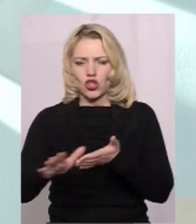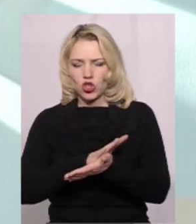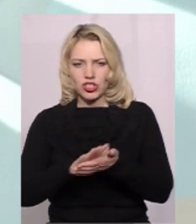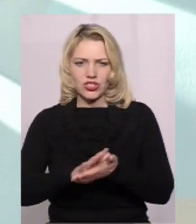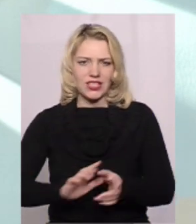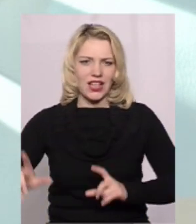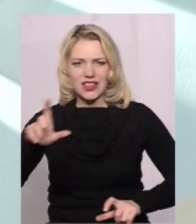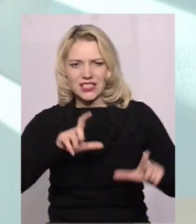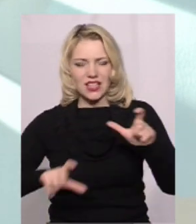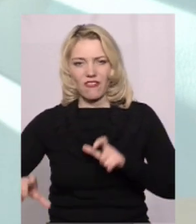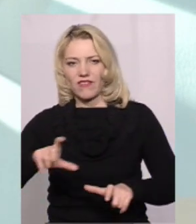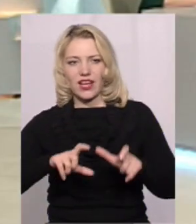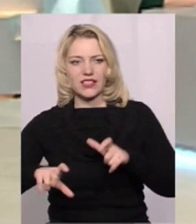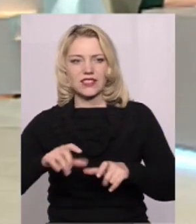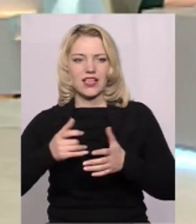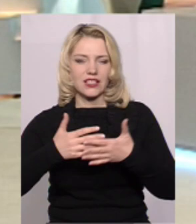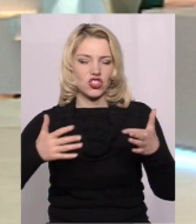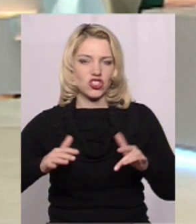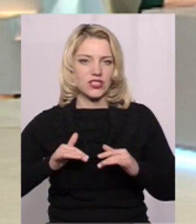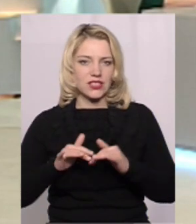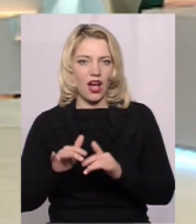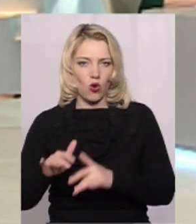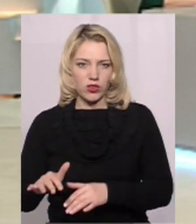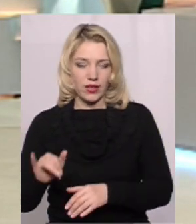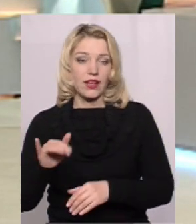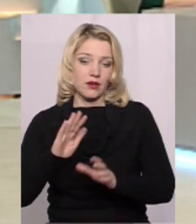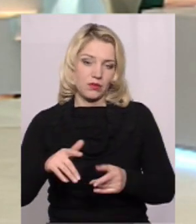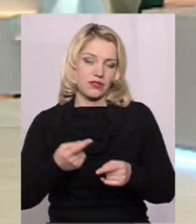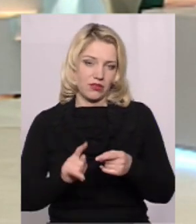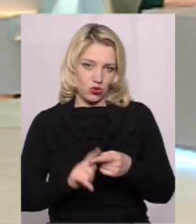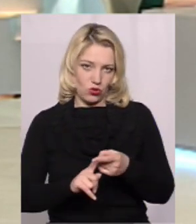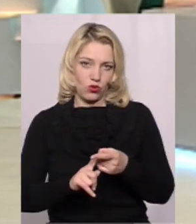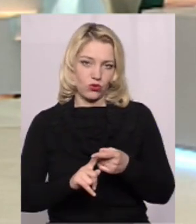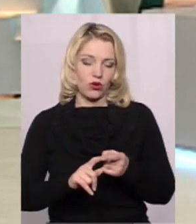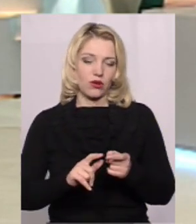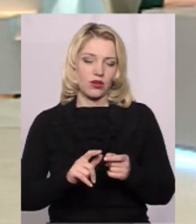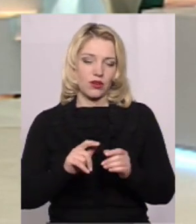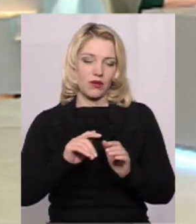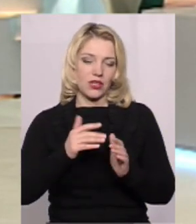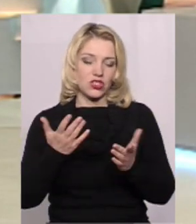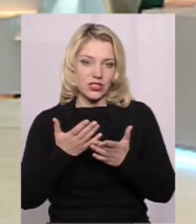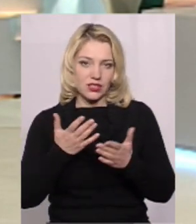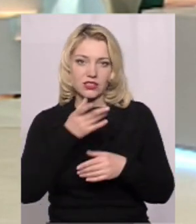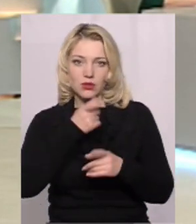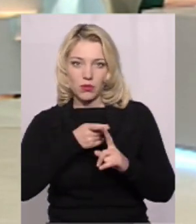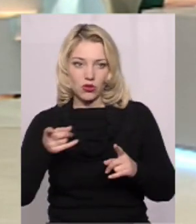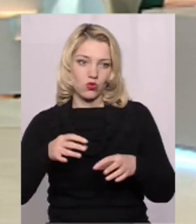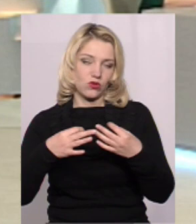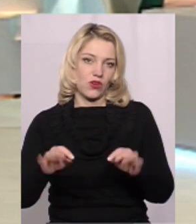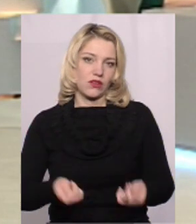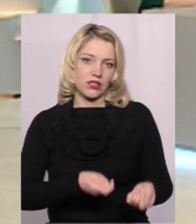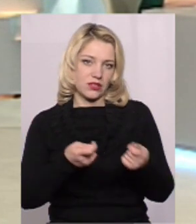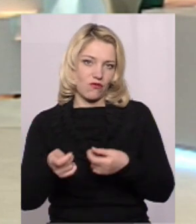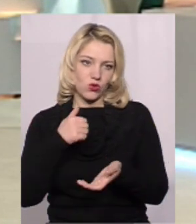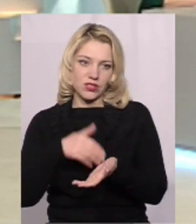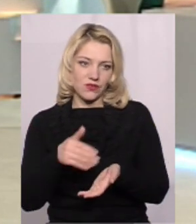дезінфекція і інші заходи І після цього, через певний період, дозволяється завозити свиней При